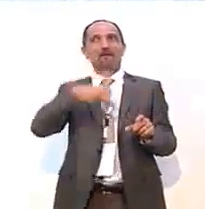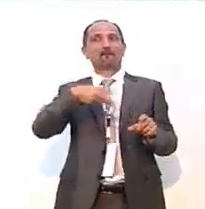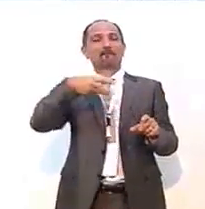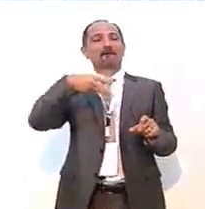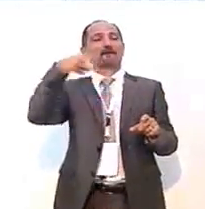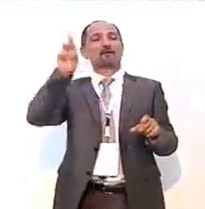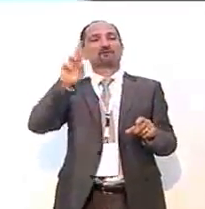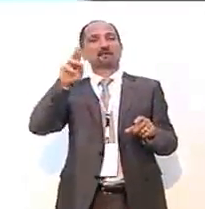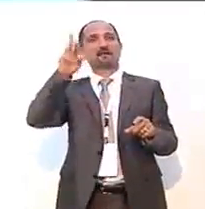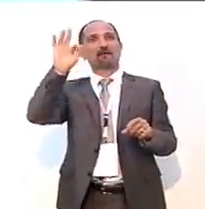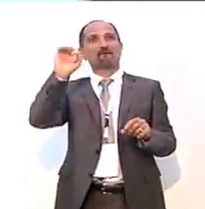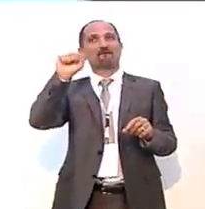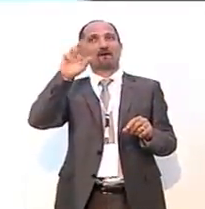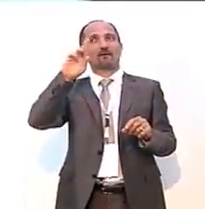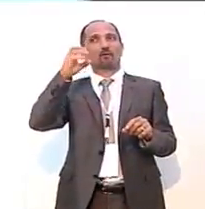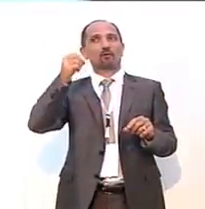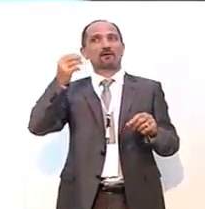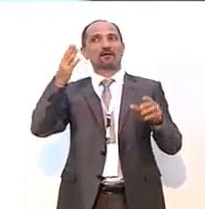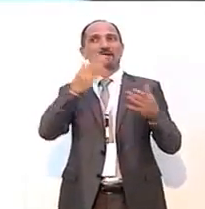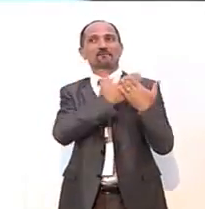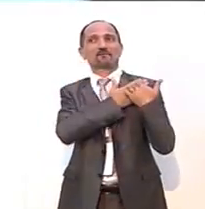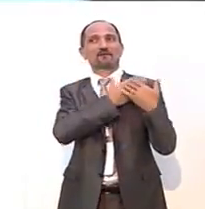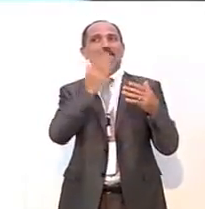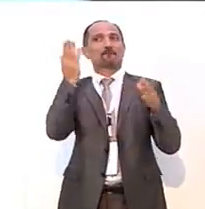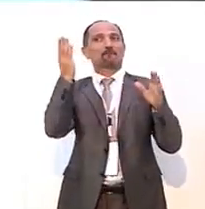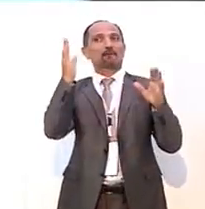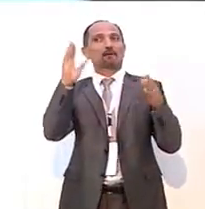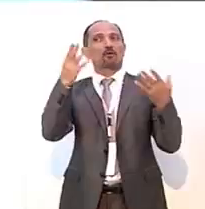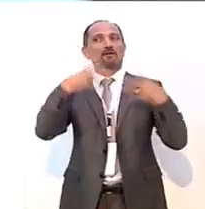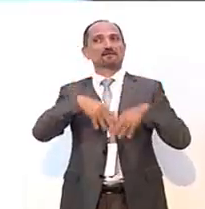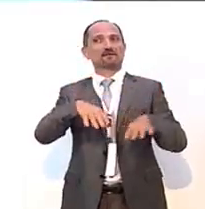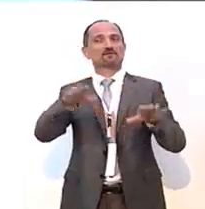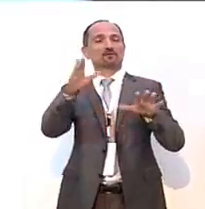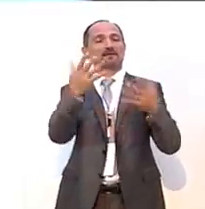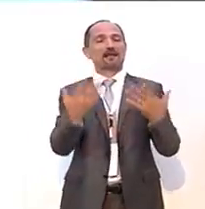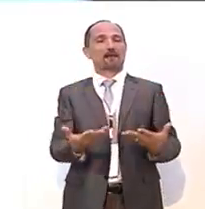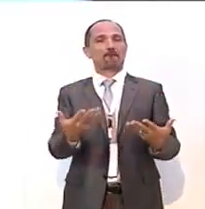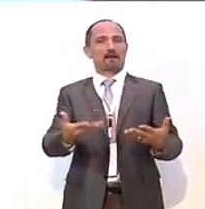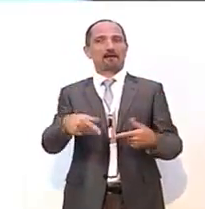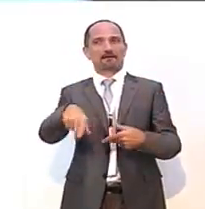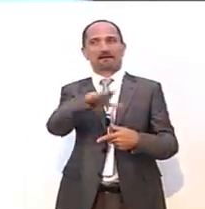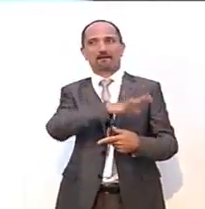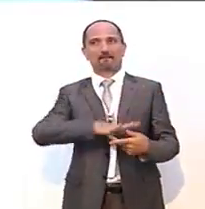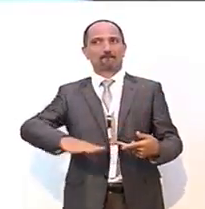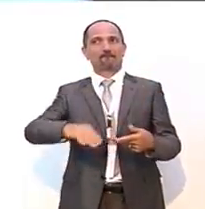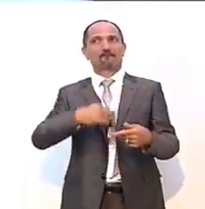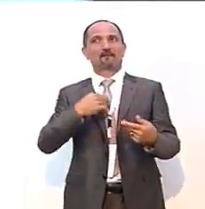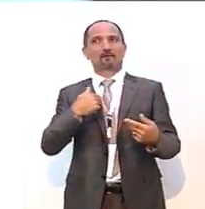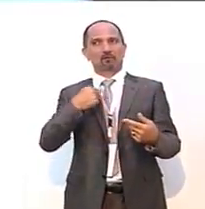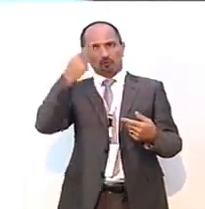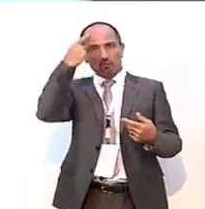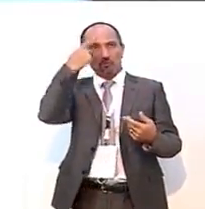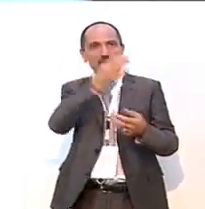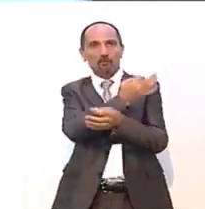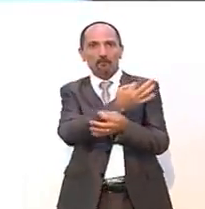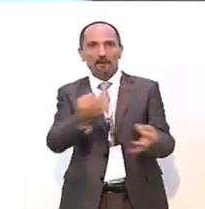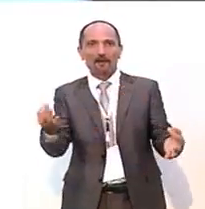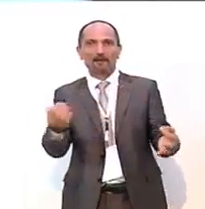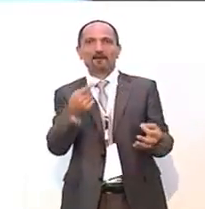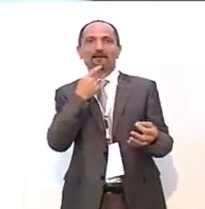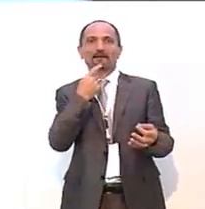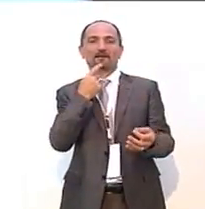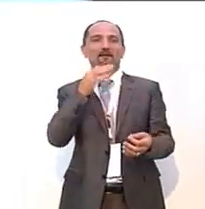Falcone, la responsabile organizzazione dei Giovani Democratici della Campania e so bene, così come lo sa